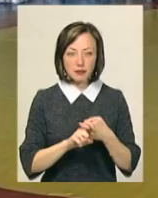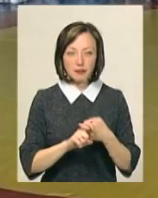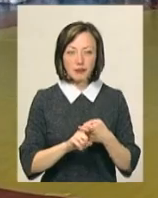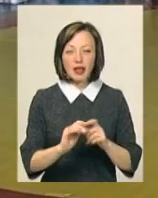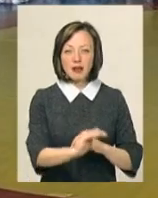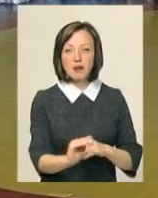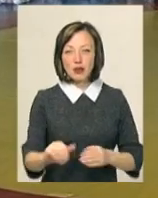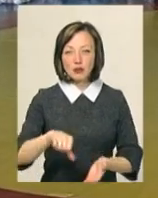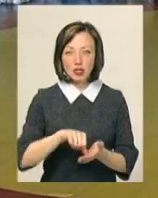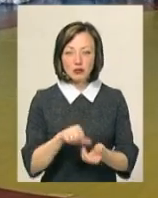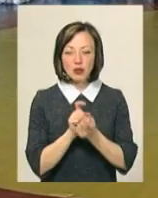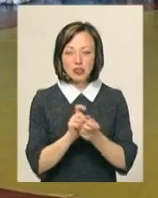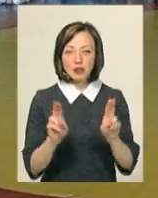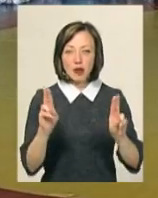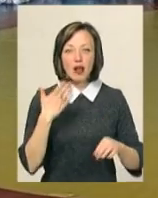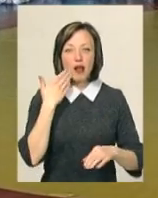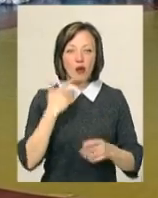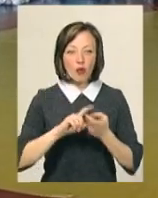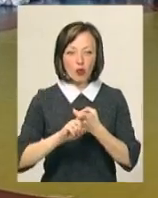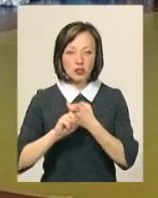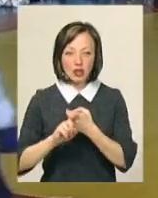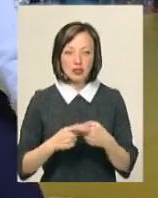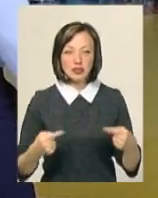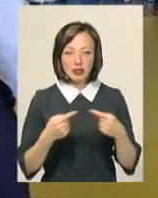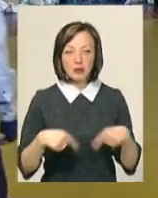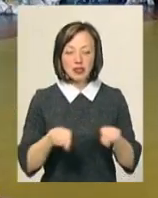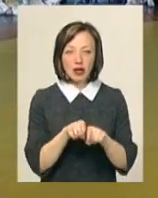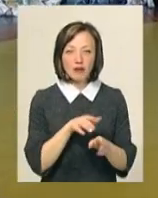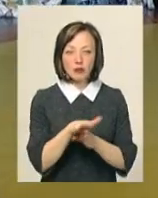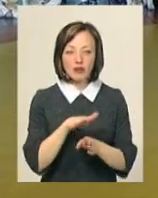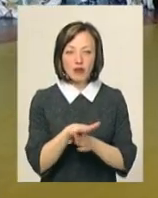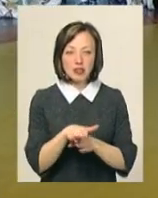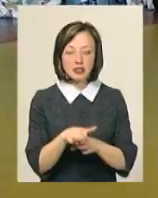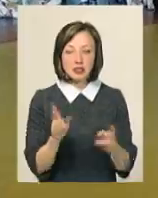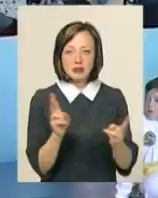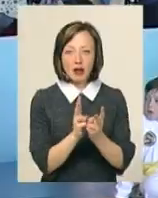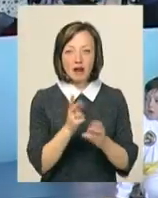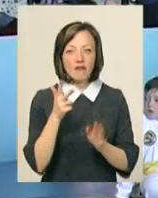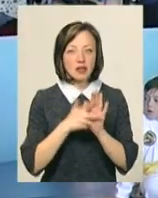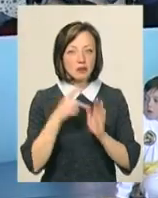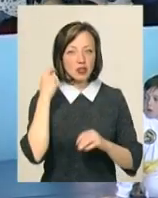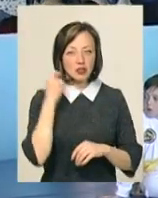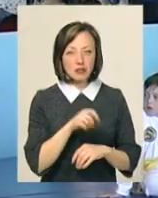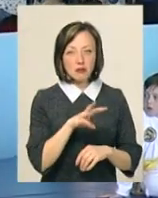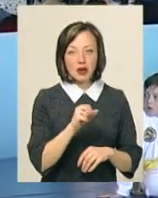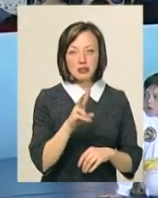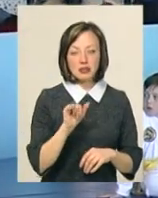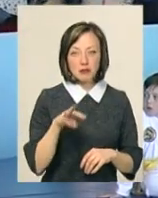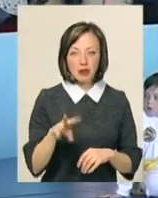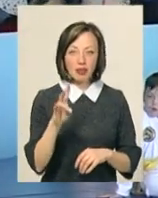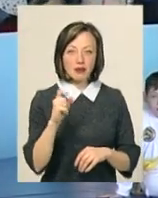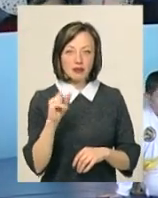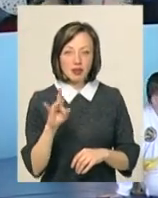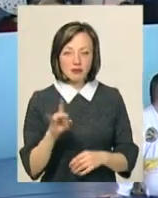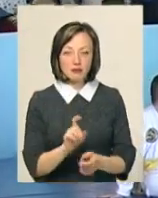спортсменів поєдинки проводять за правилами легкого контакту. Саме так відбувається спаринг між восьмирічними Максимом Перепелицею та Назаром Шульгіним.